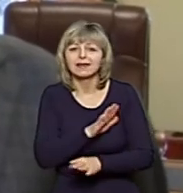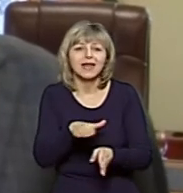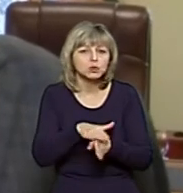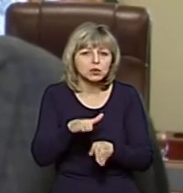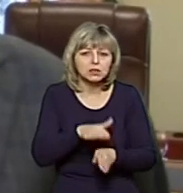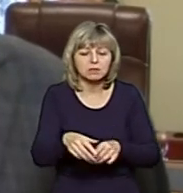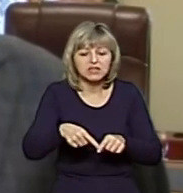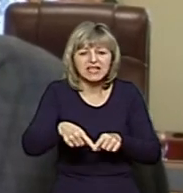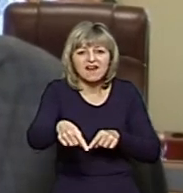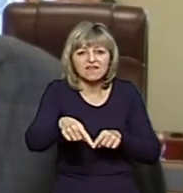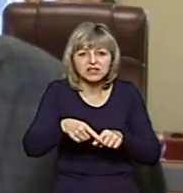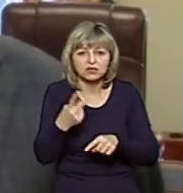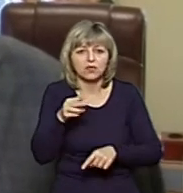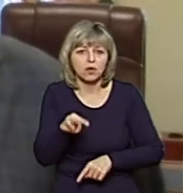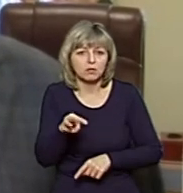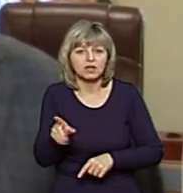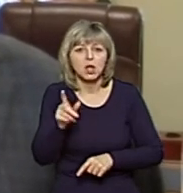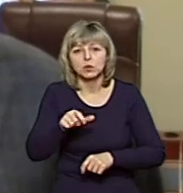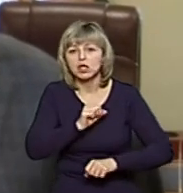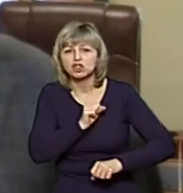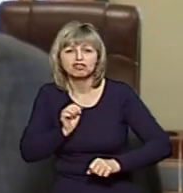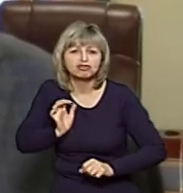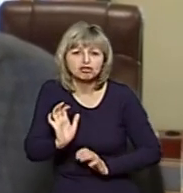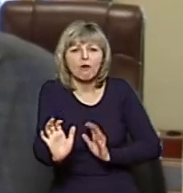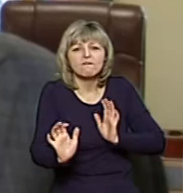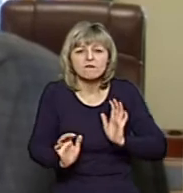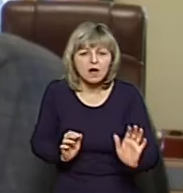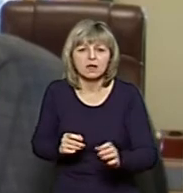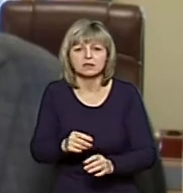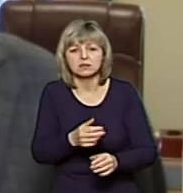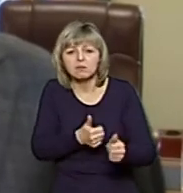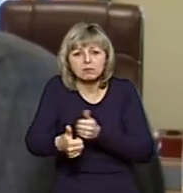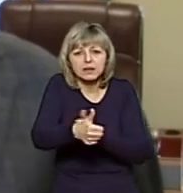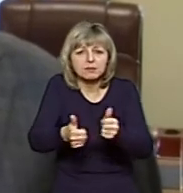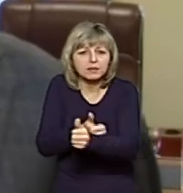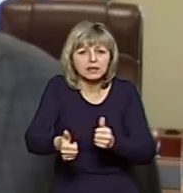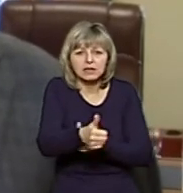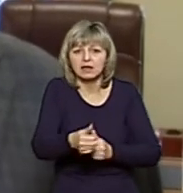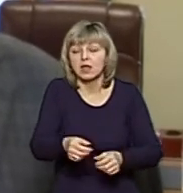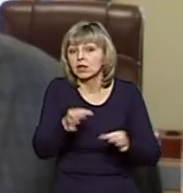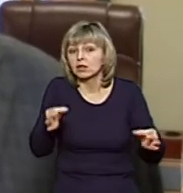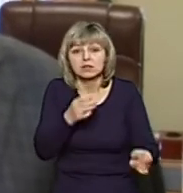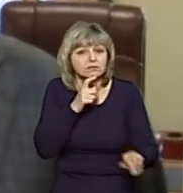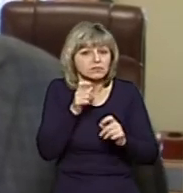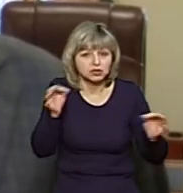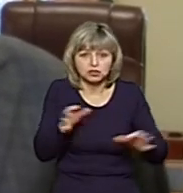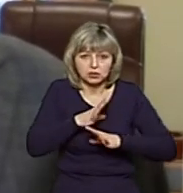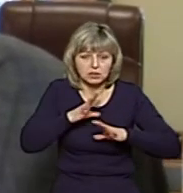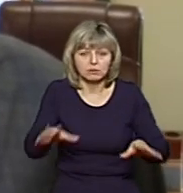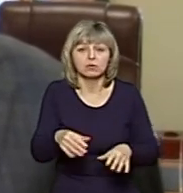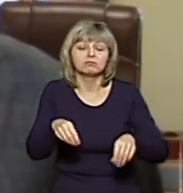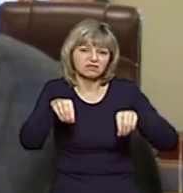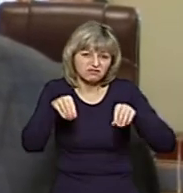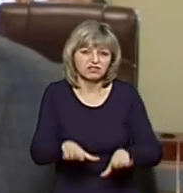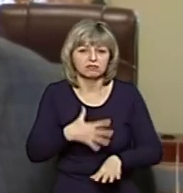дотримувалися відстані двох метрів. Вони штовхалися, вони ходили один перед одним. Ніяких мір безпеки ніхто не дотримувався. Тому було